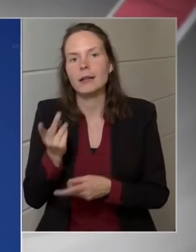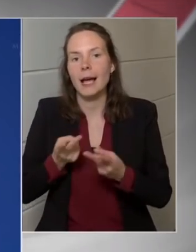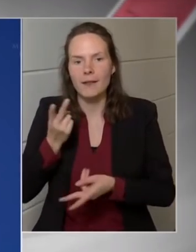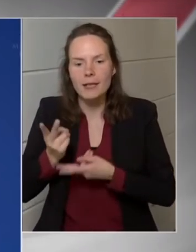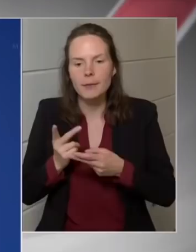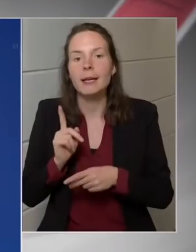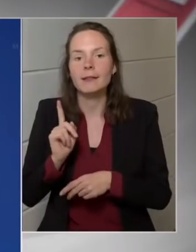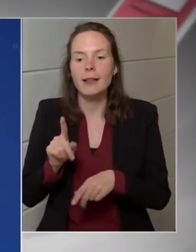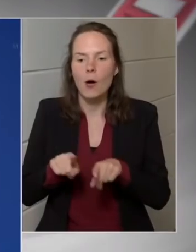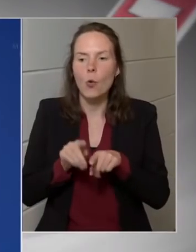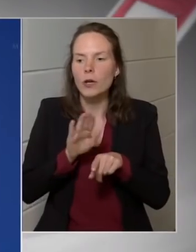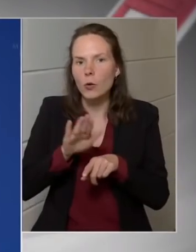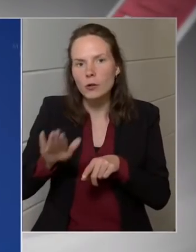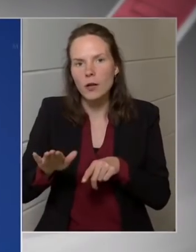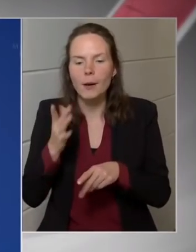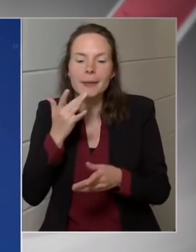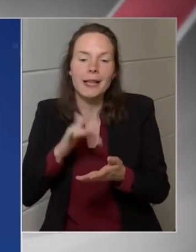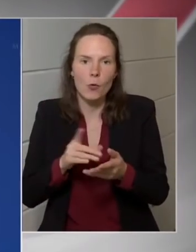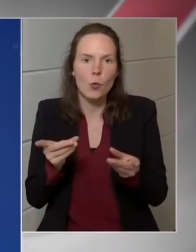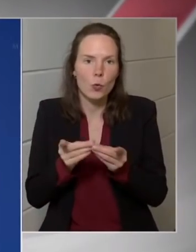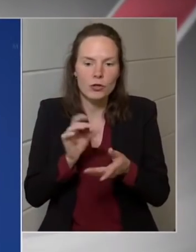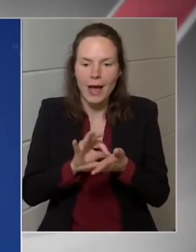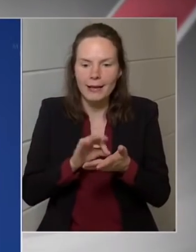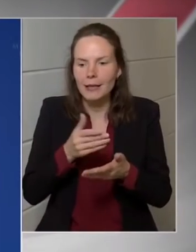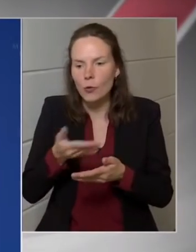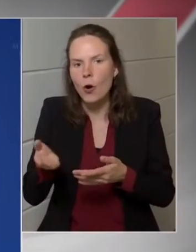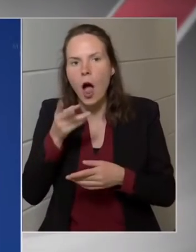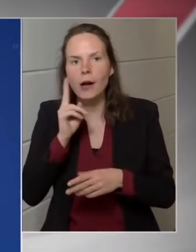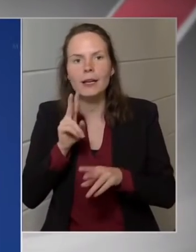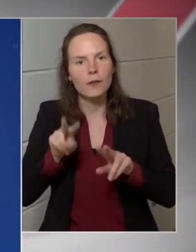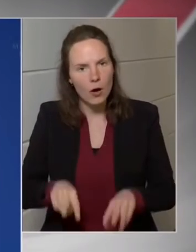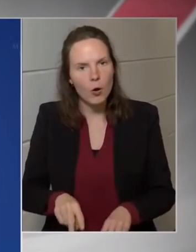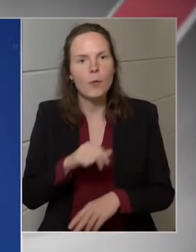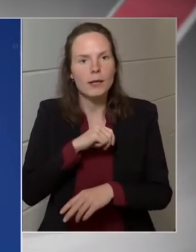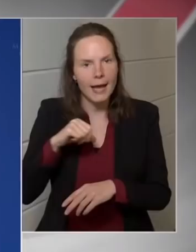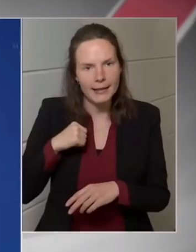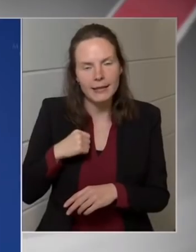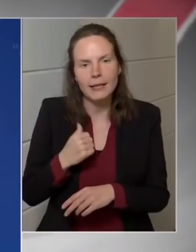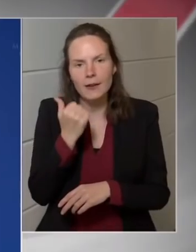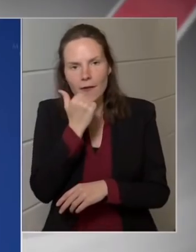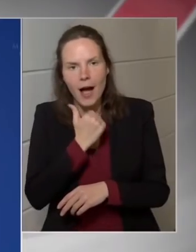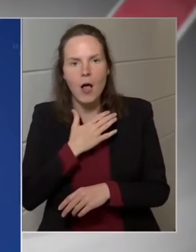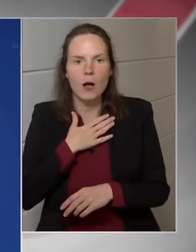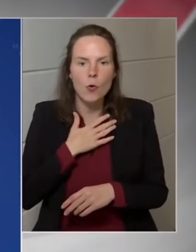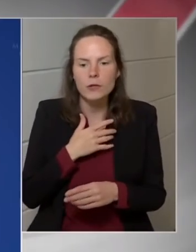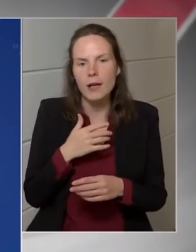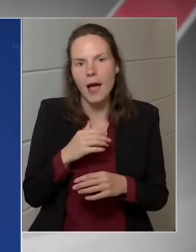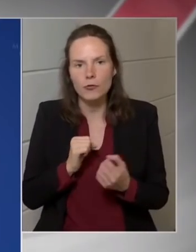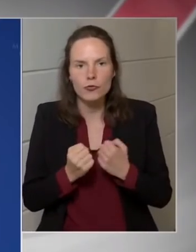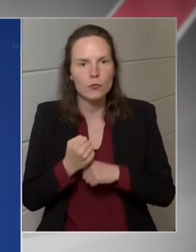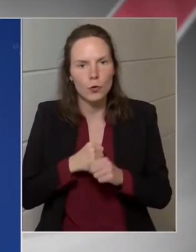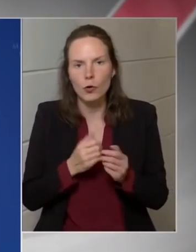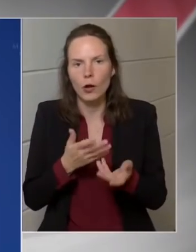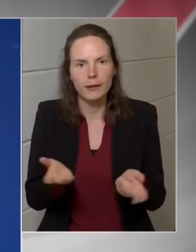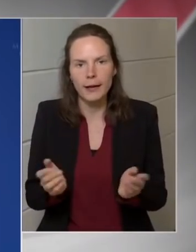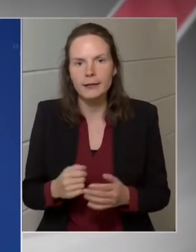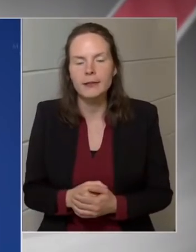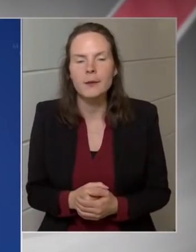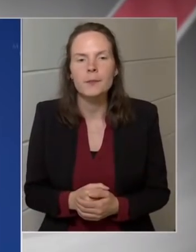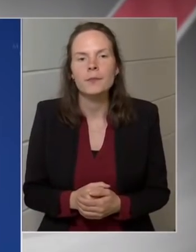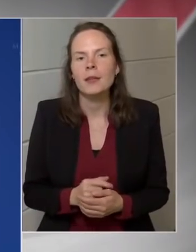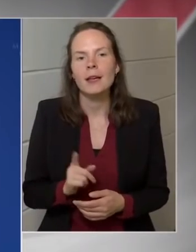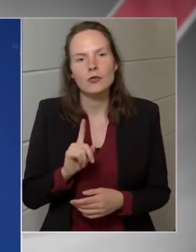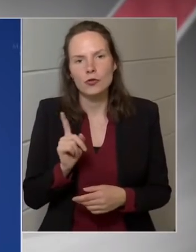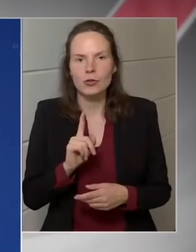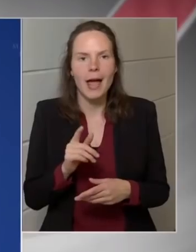millió forintig lehessen katázni, vagy eddig a részig lehessen a kata féleadó kedvezményt érvényesleni. De azoknak, például az újságírók is